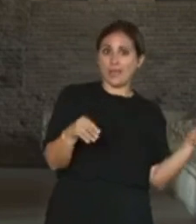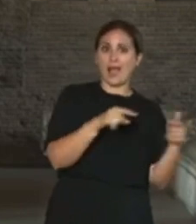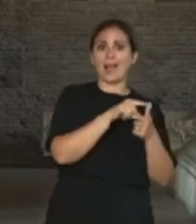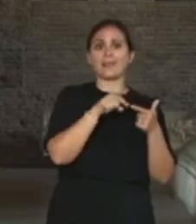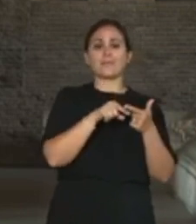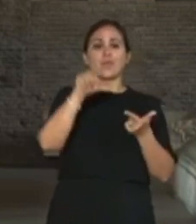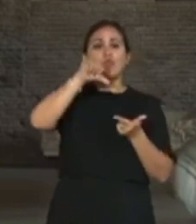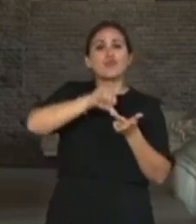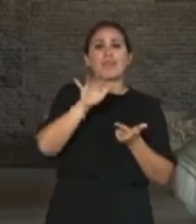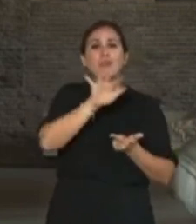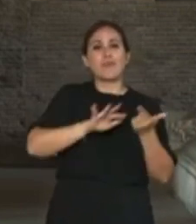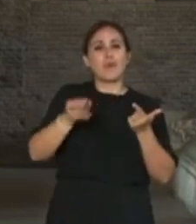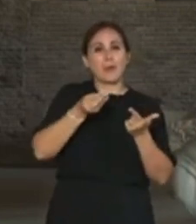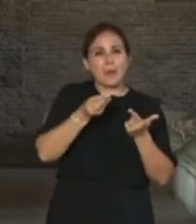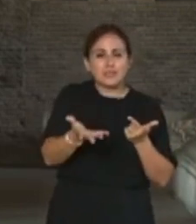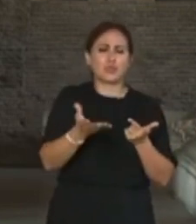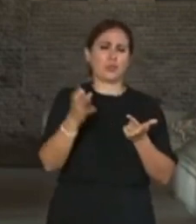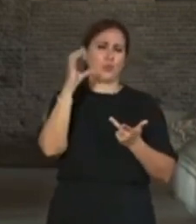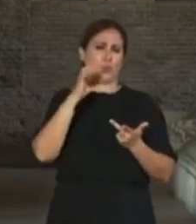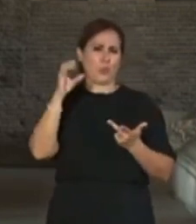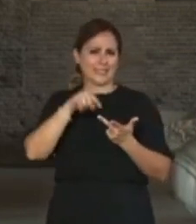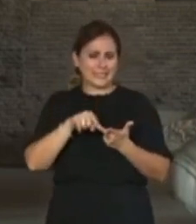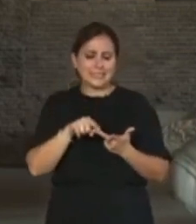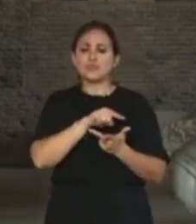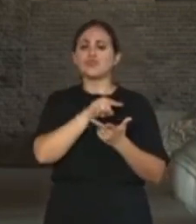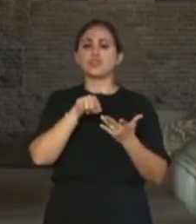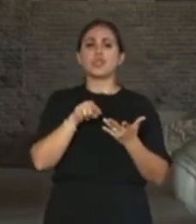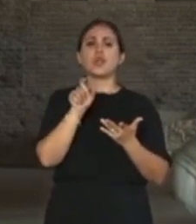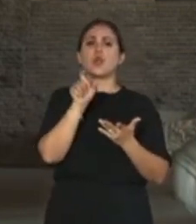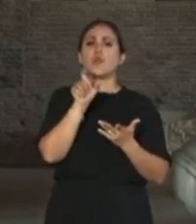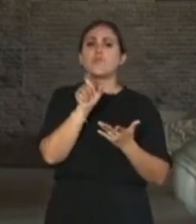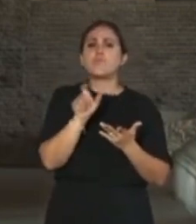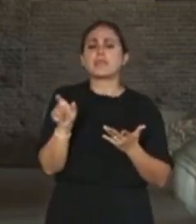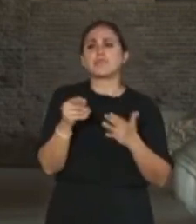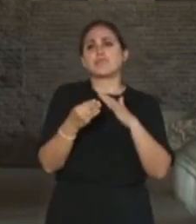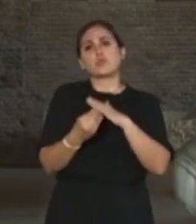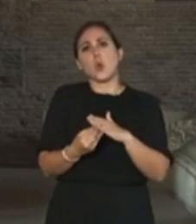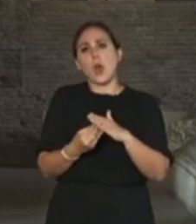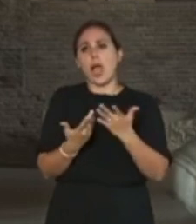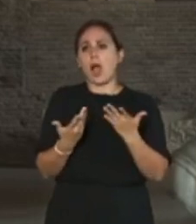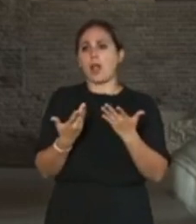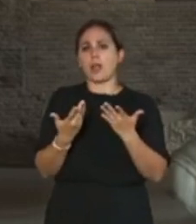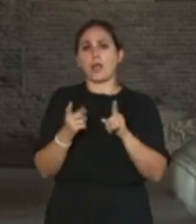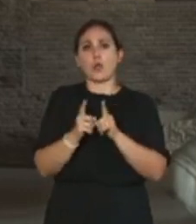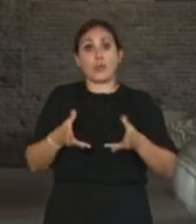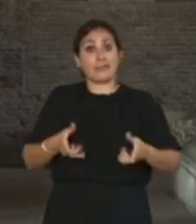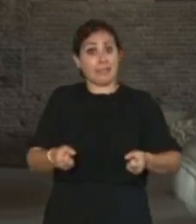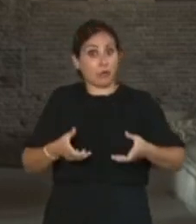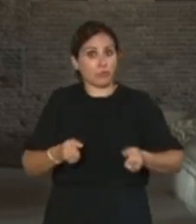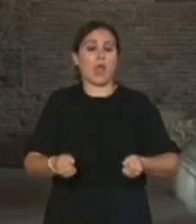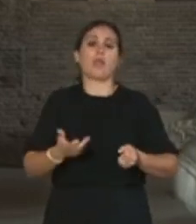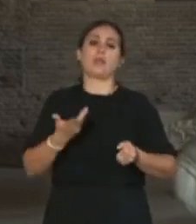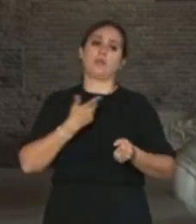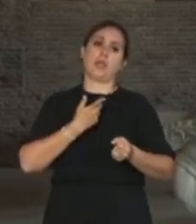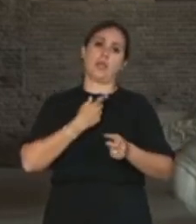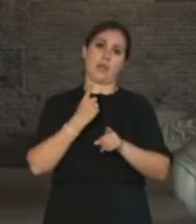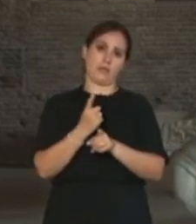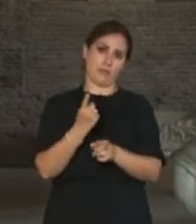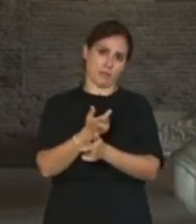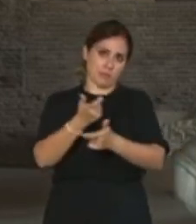infopoint turistici o personale sederotelle con una